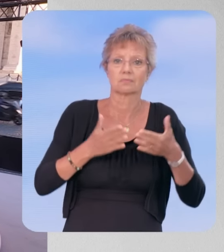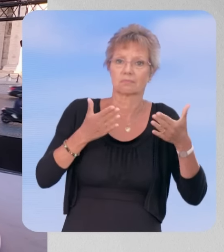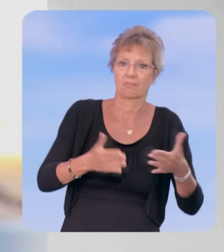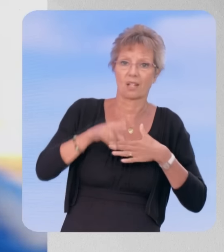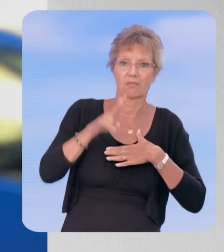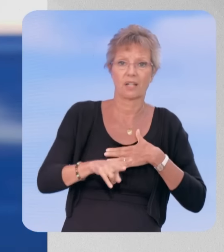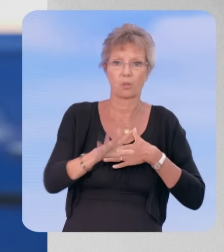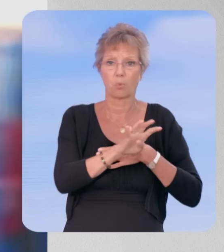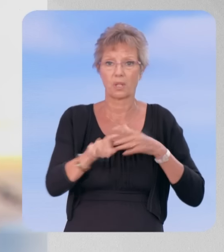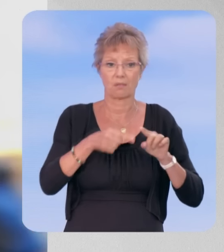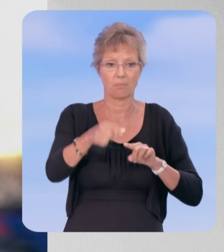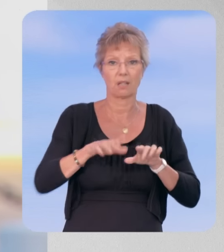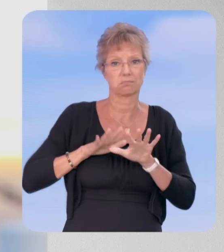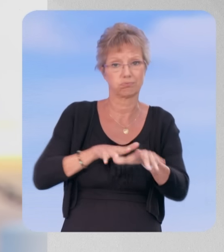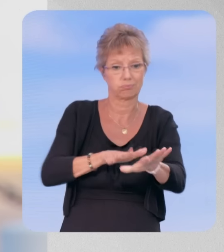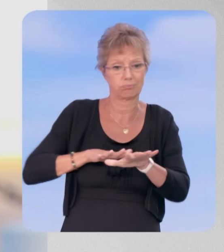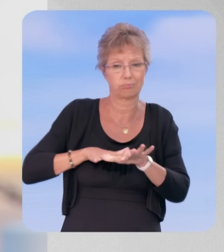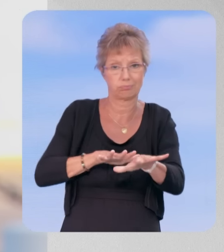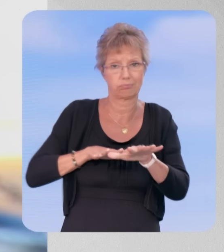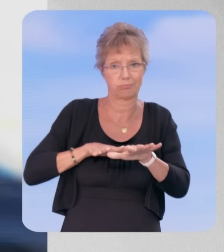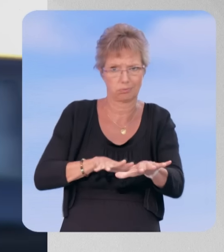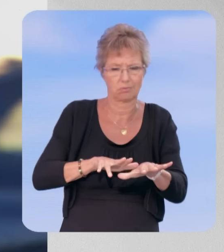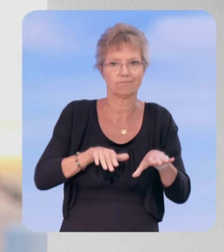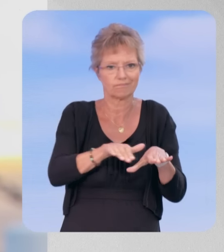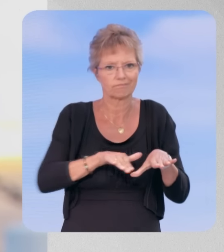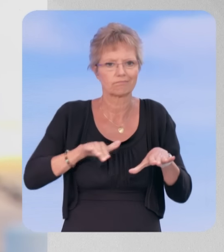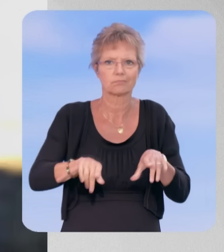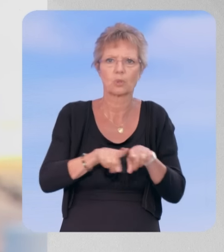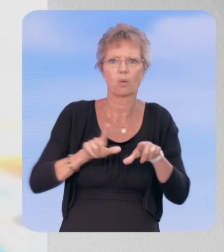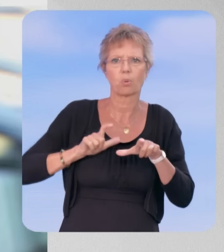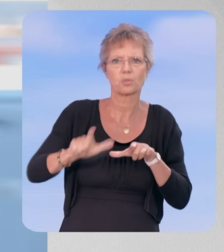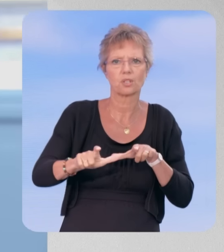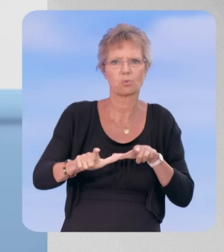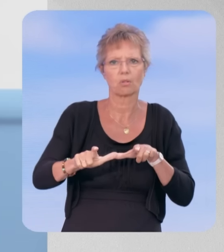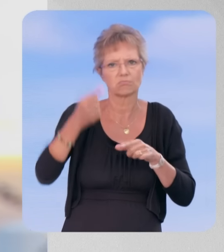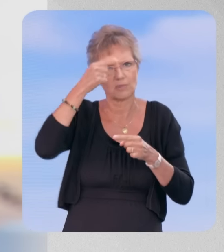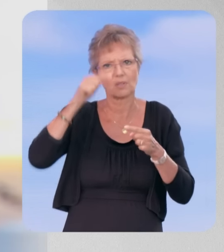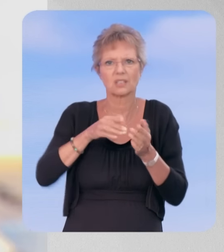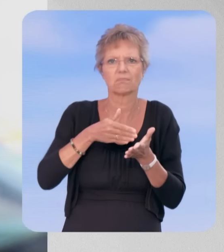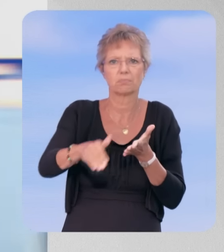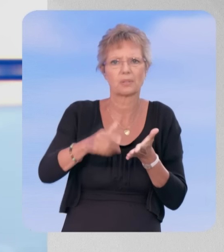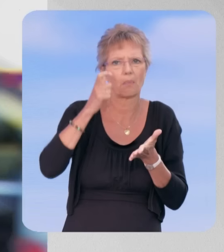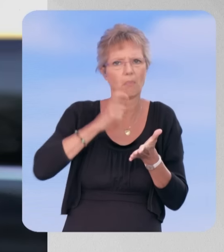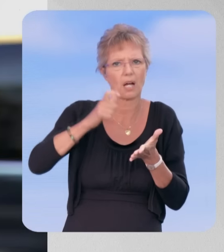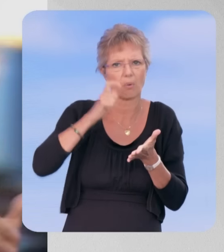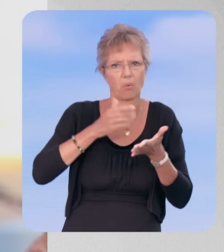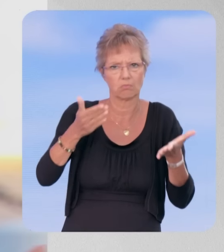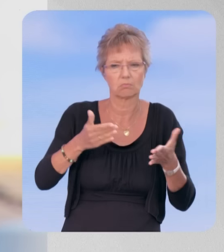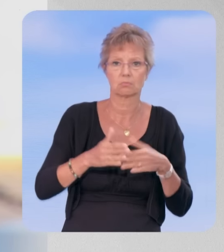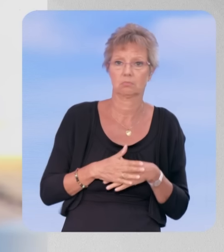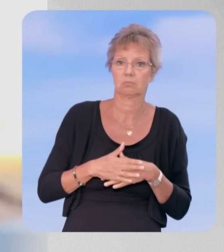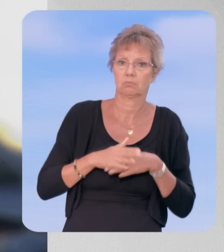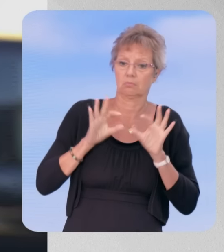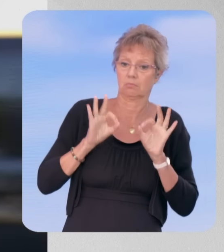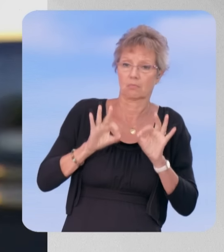mobilisation du week-end prochain, il y a aussi cette procédure de destitution que vous avez annoncé avoir lancé, en déposant justement et en